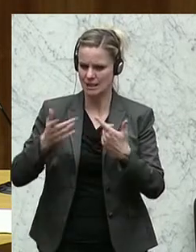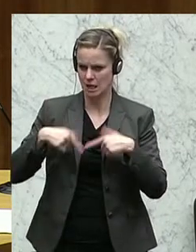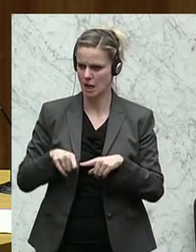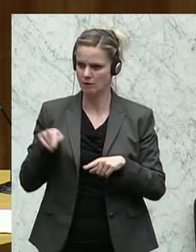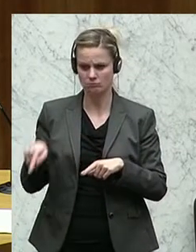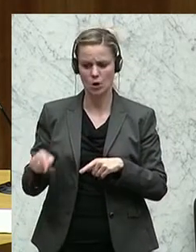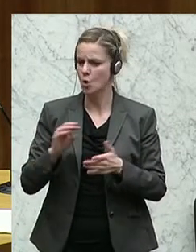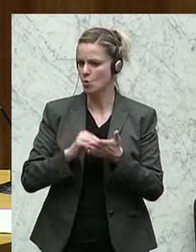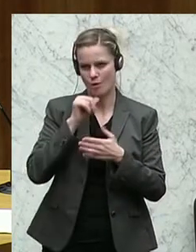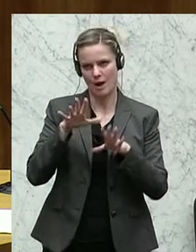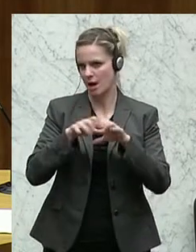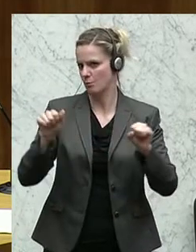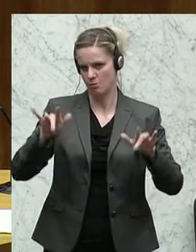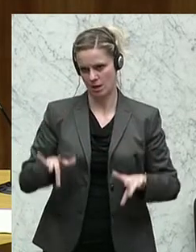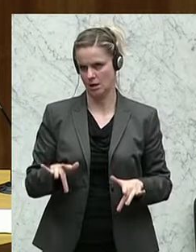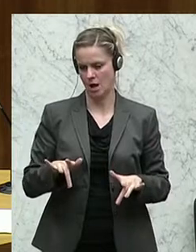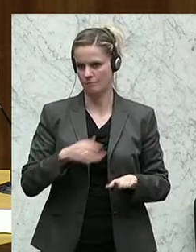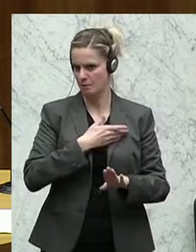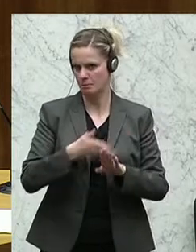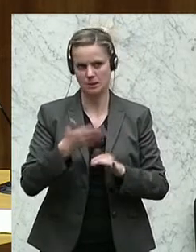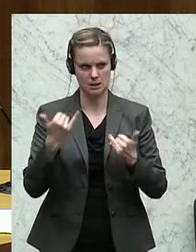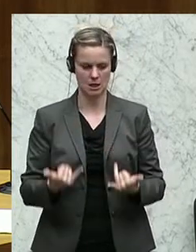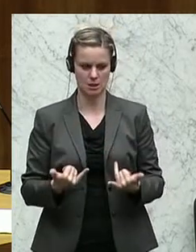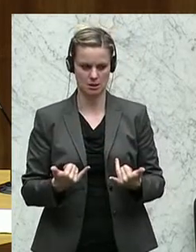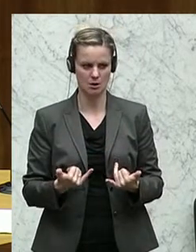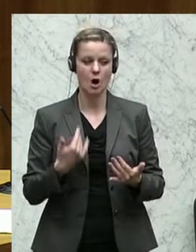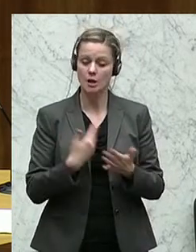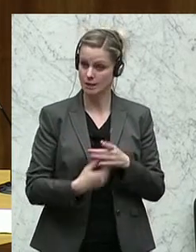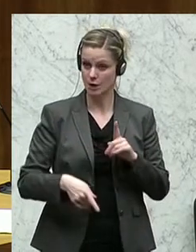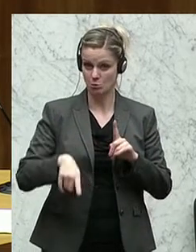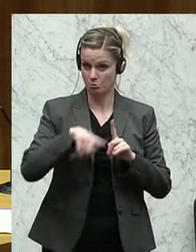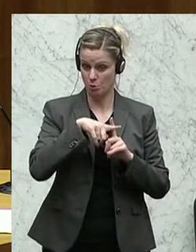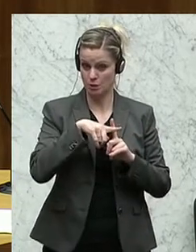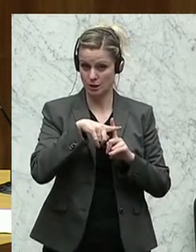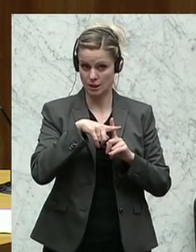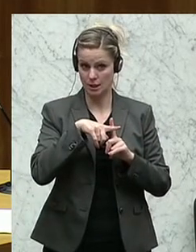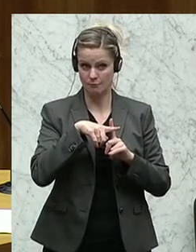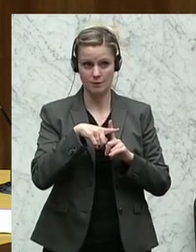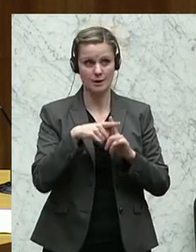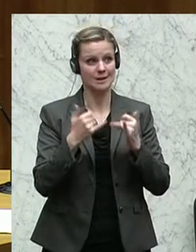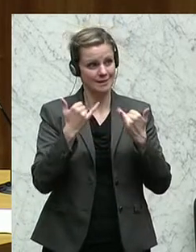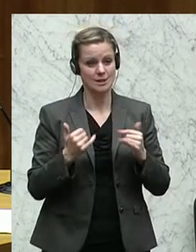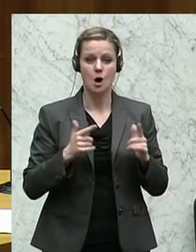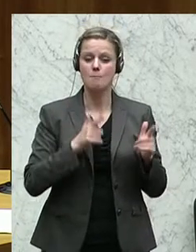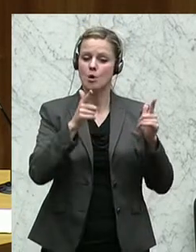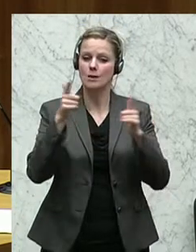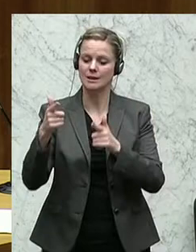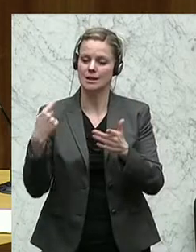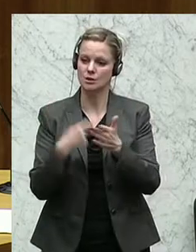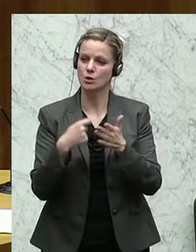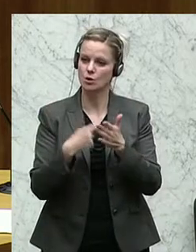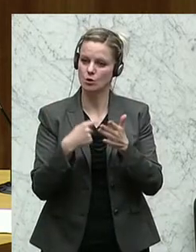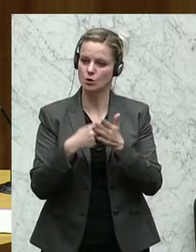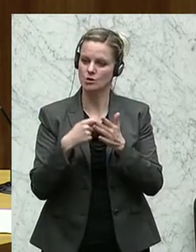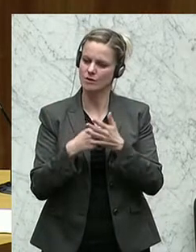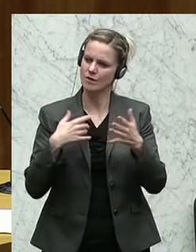kein Abkommen besteht. Es ist also durchaus positiv, wenn nun die Mobilitätskosten gemeinsamer